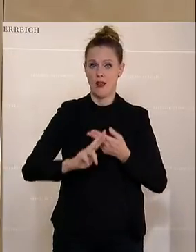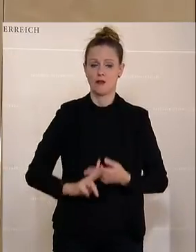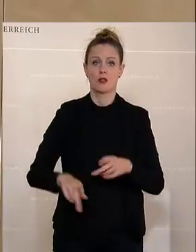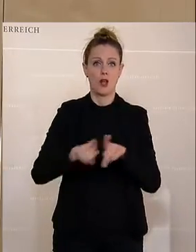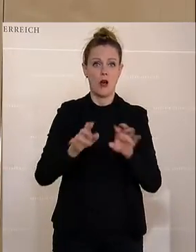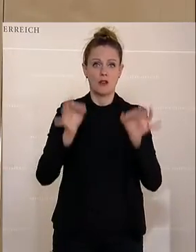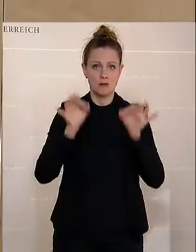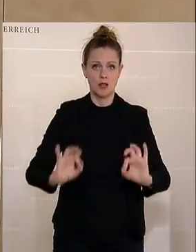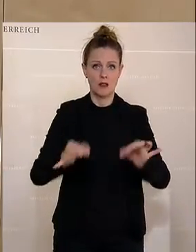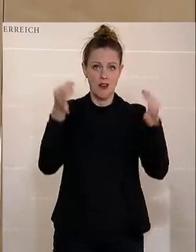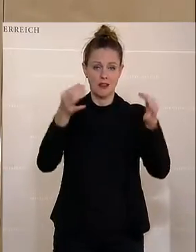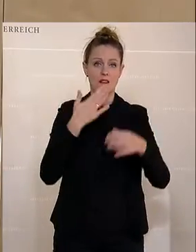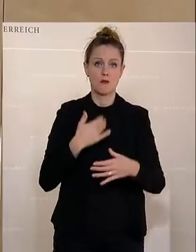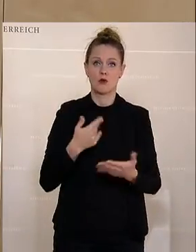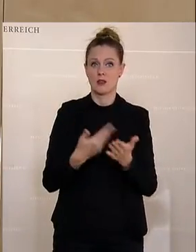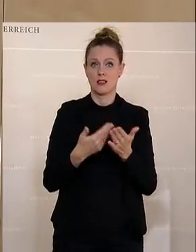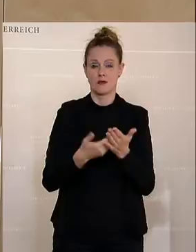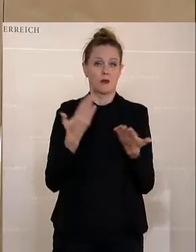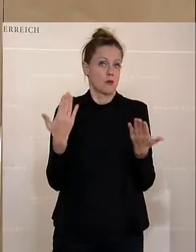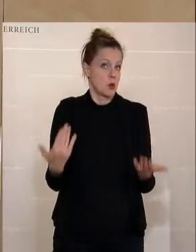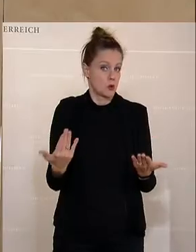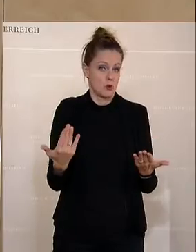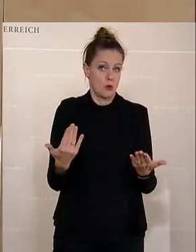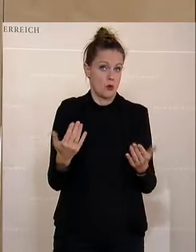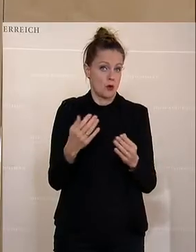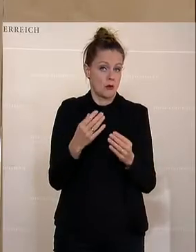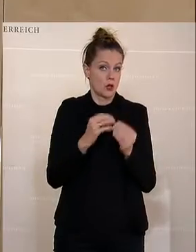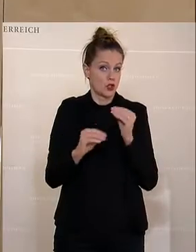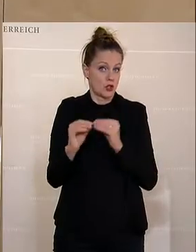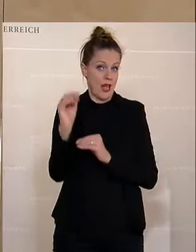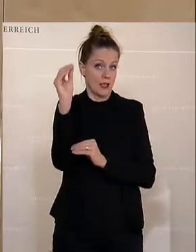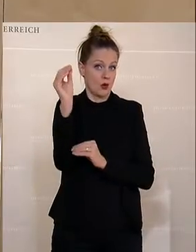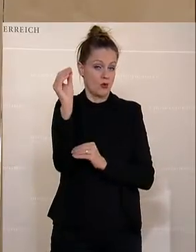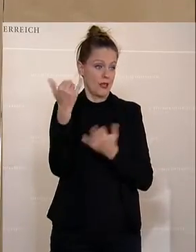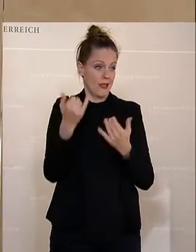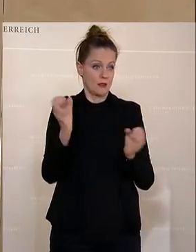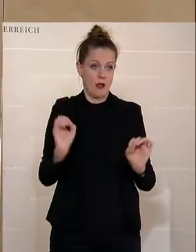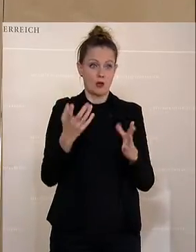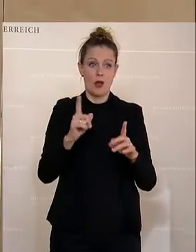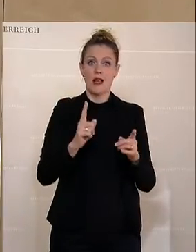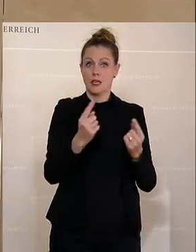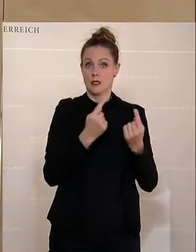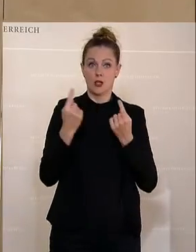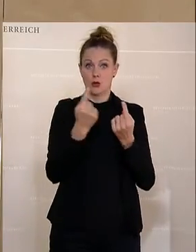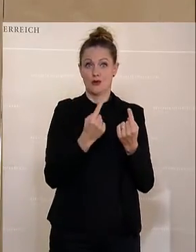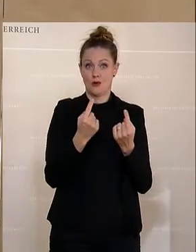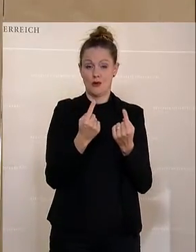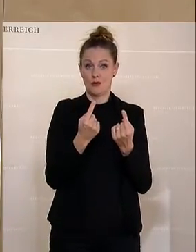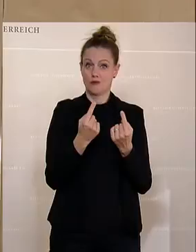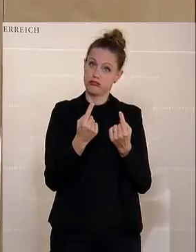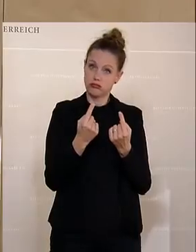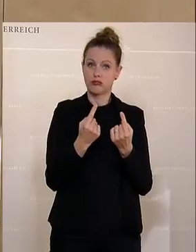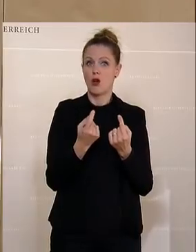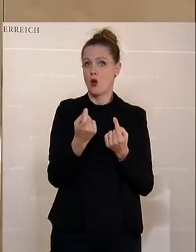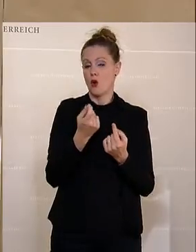Antworten haben. Und eine Steigerung, das halten Sie auch fest, wird angesichts der aktuellen Lage schwer zu halten